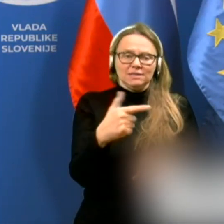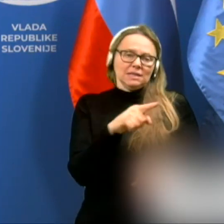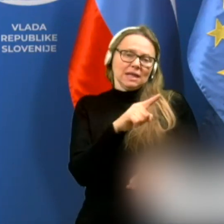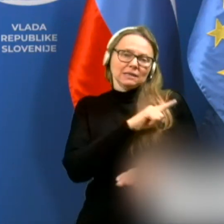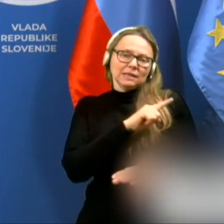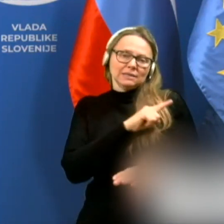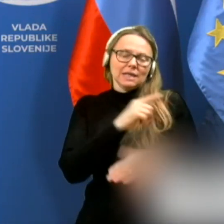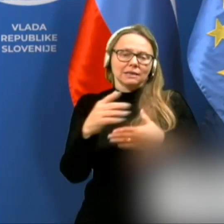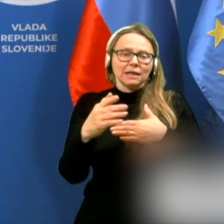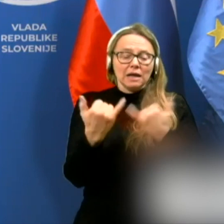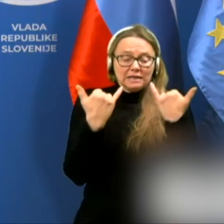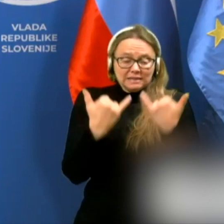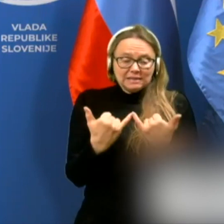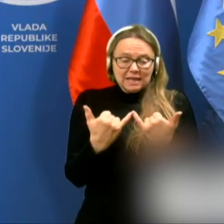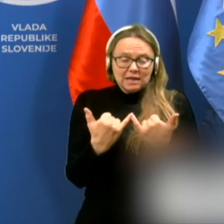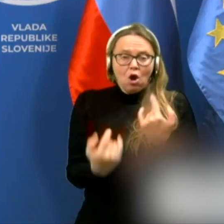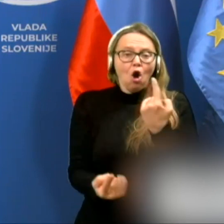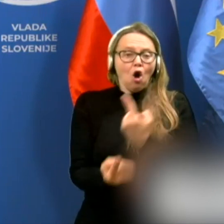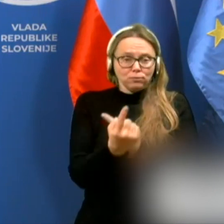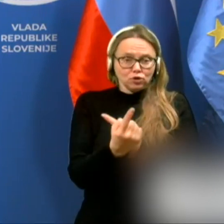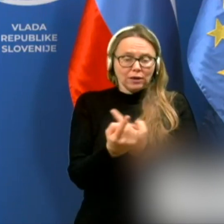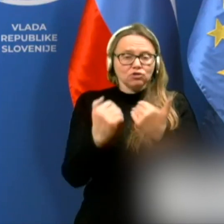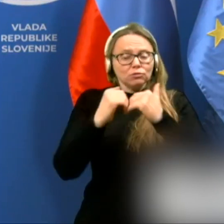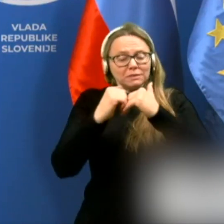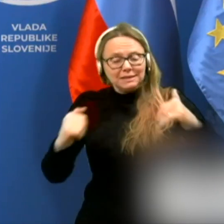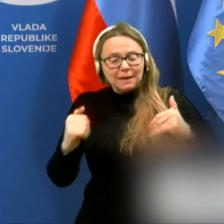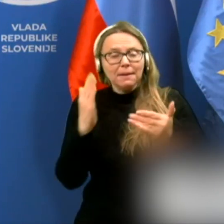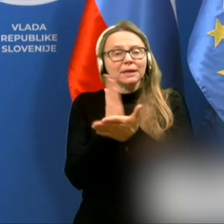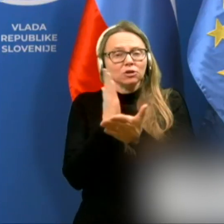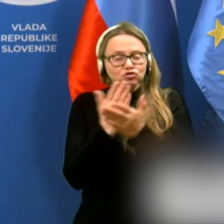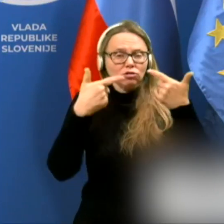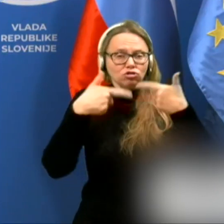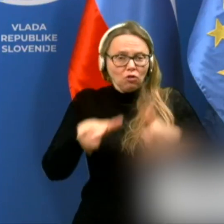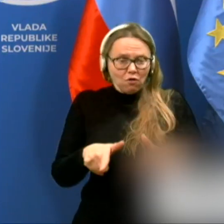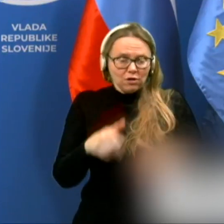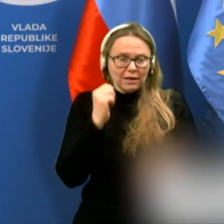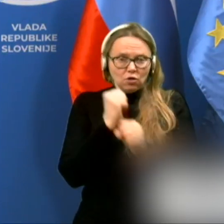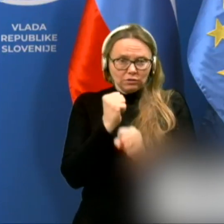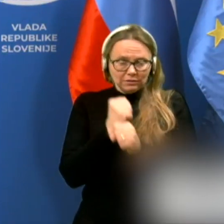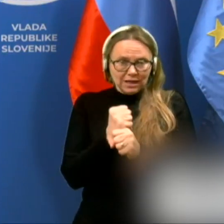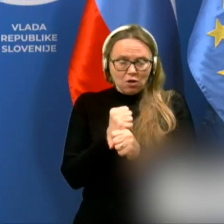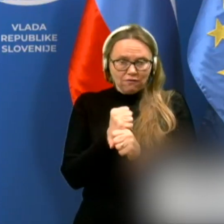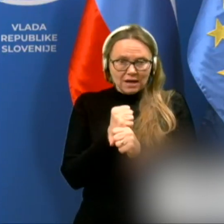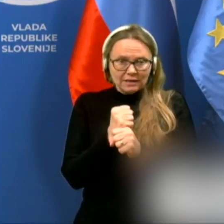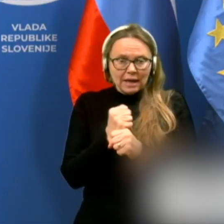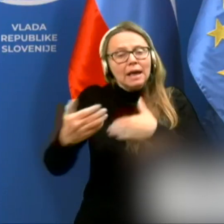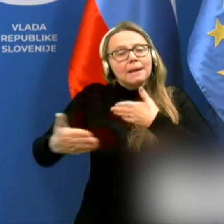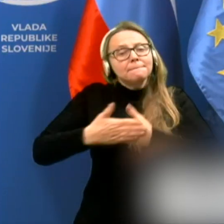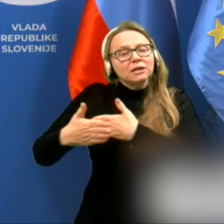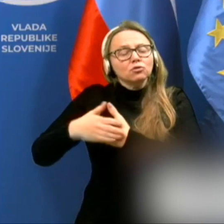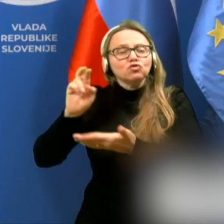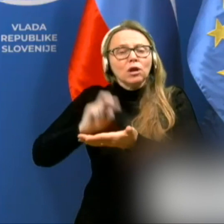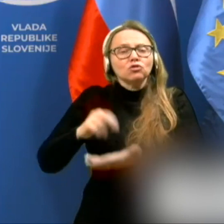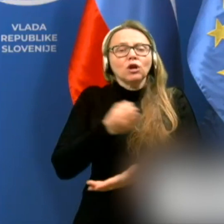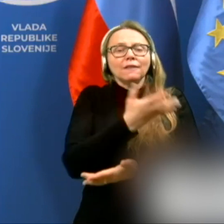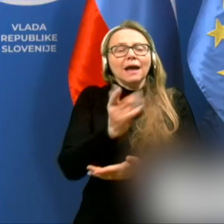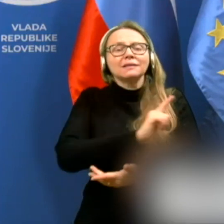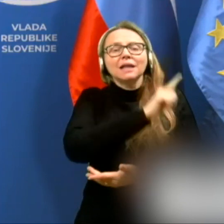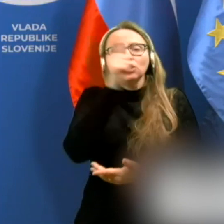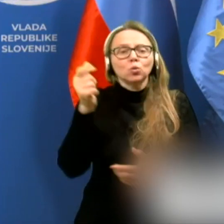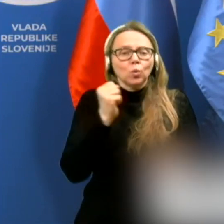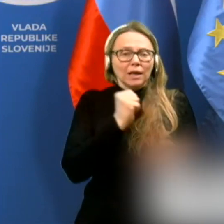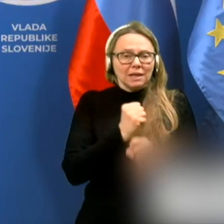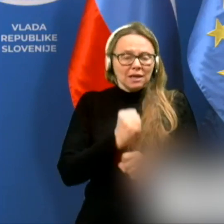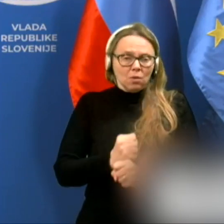decembra obstoječim izjemam, ki jim je že dovoljeno obratovanje, pridružile še nekatere druge